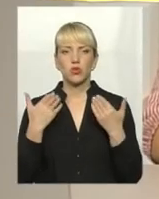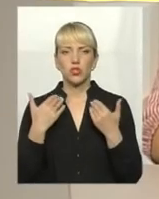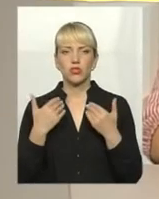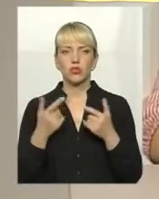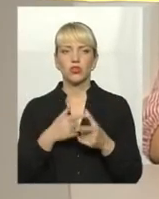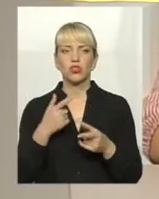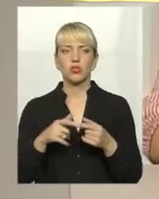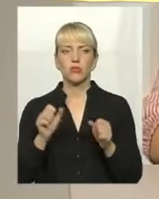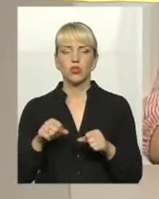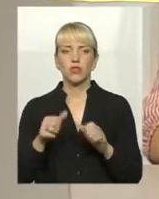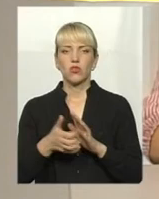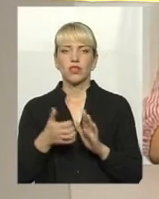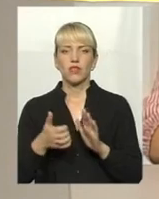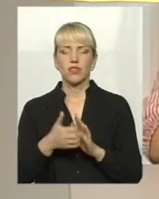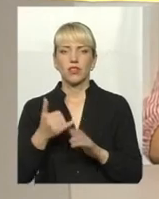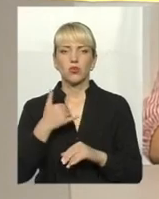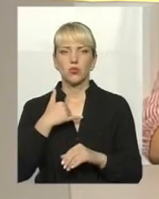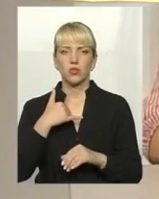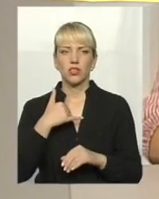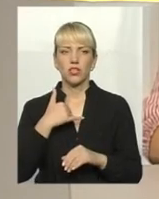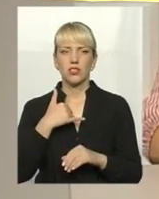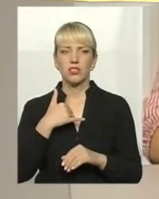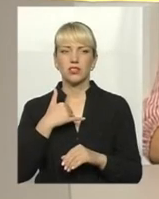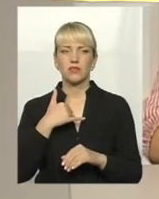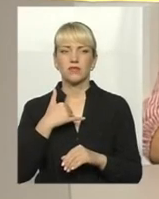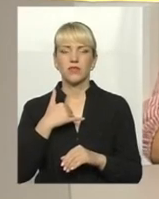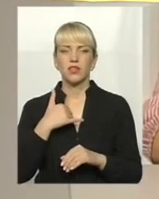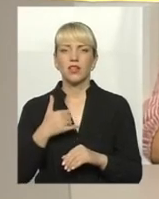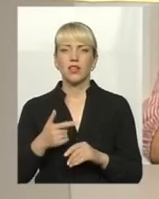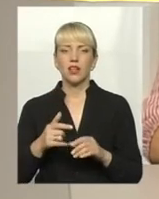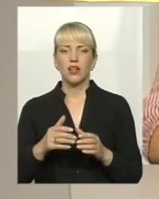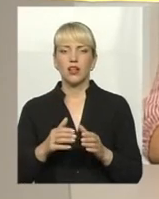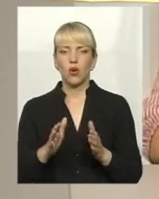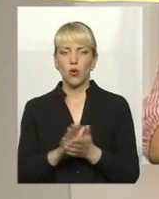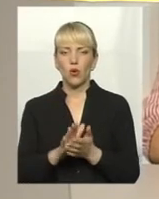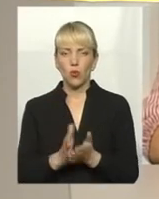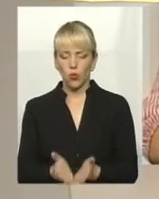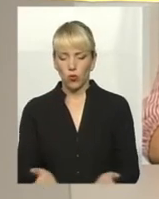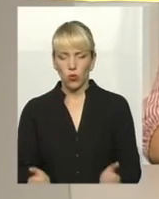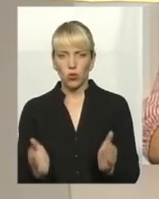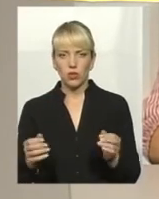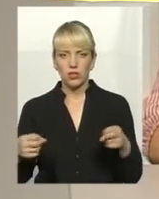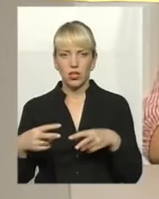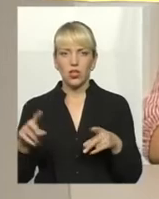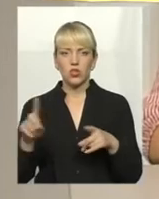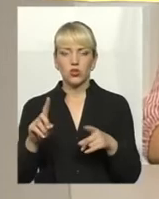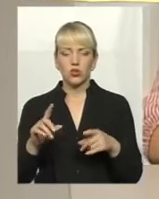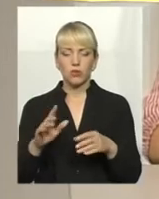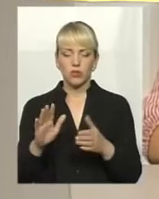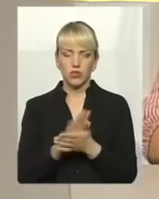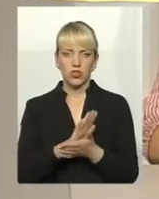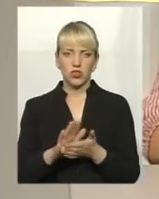можливо не хватає в нас все ж таки урн, щоб кожне місце відпочинку максимально чисто після себе робити,